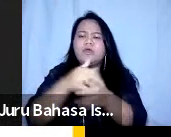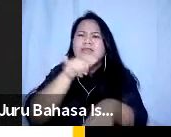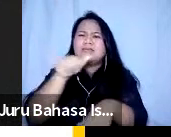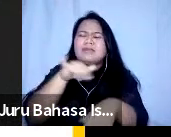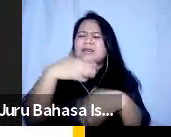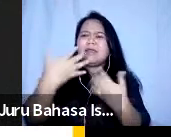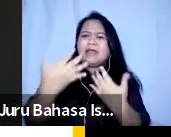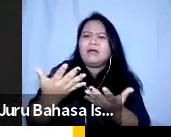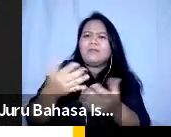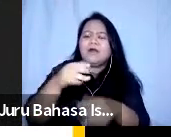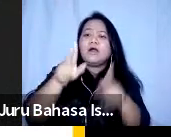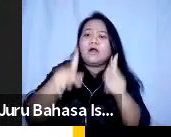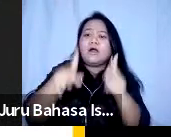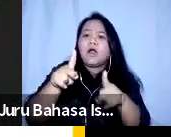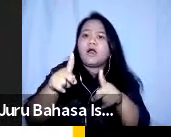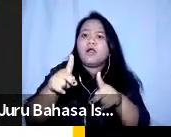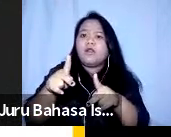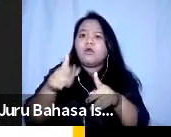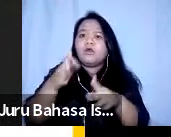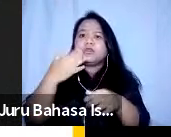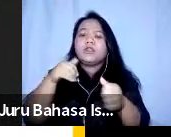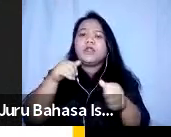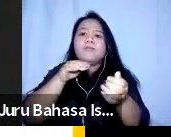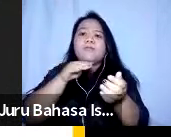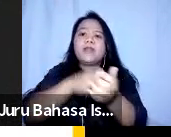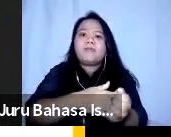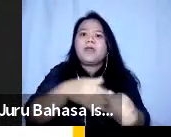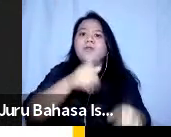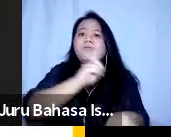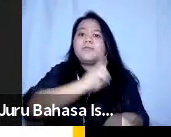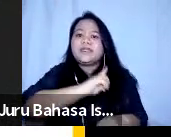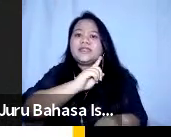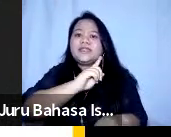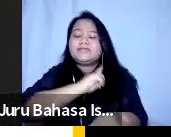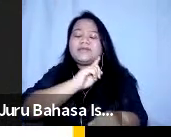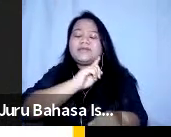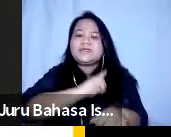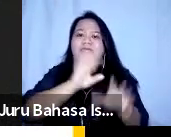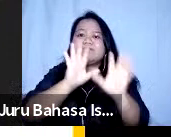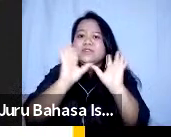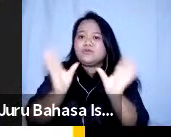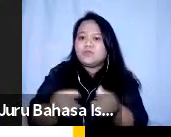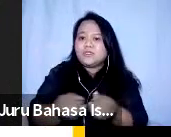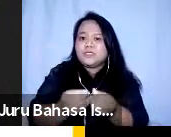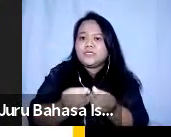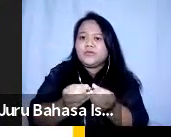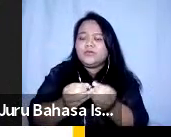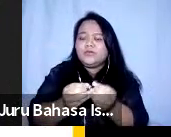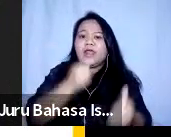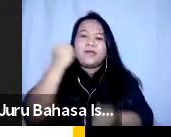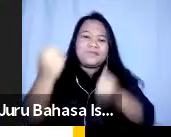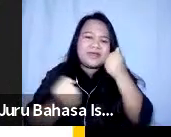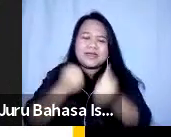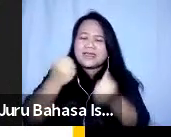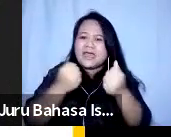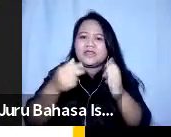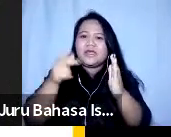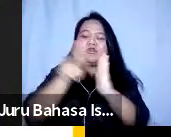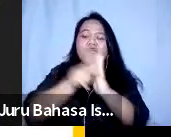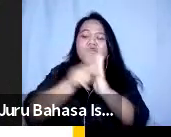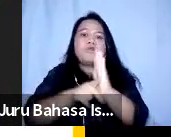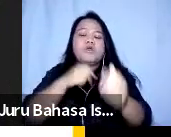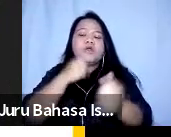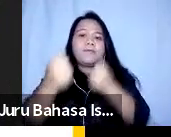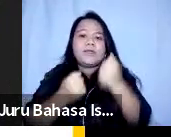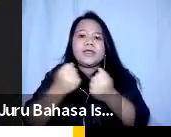jika kita tidak menerapkan prinsip-prinsip inklusif dalam kegiatan ataupun program kegiatan